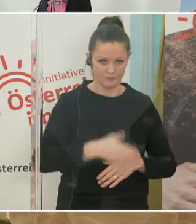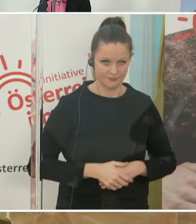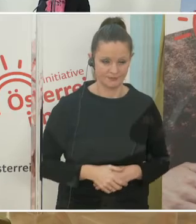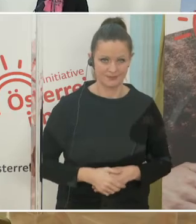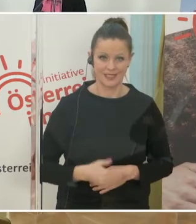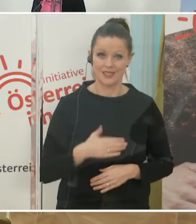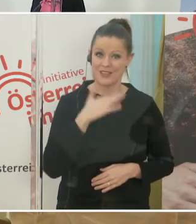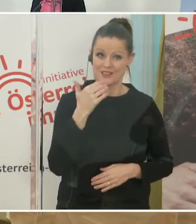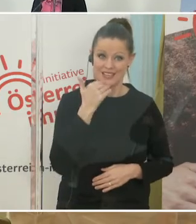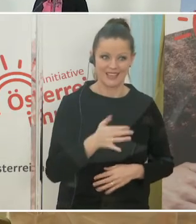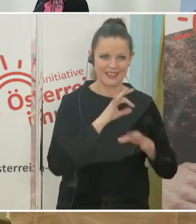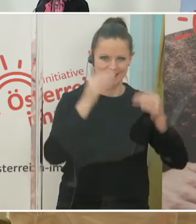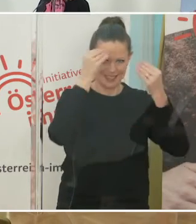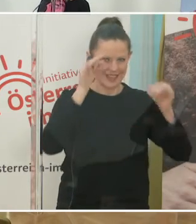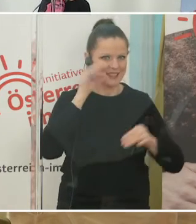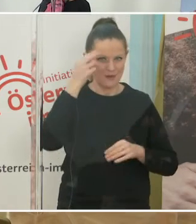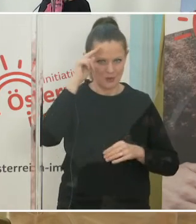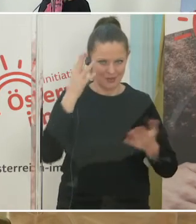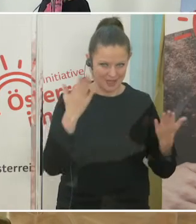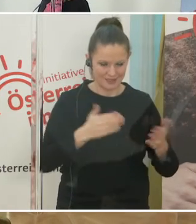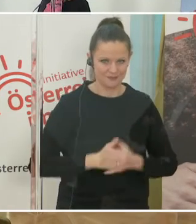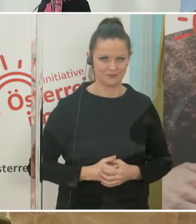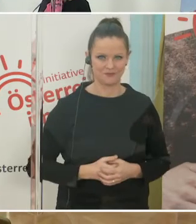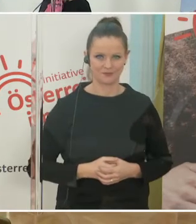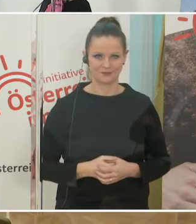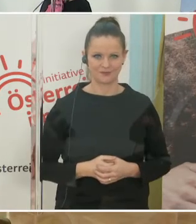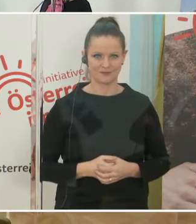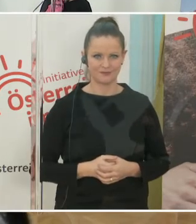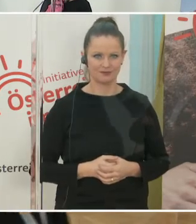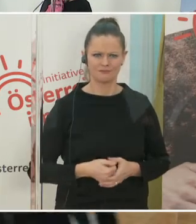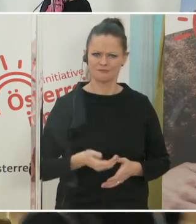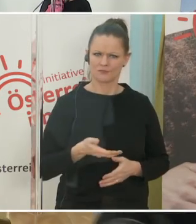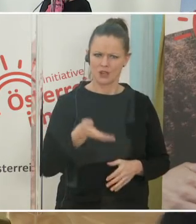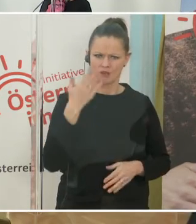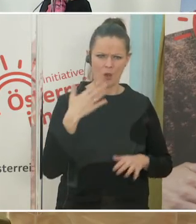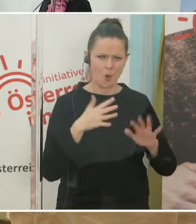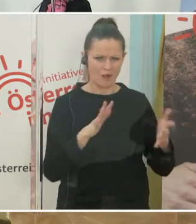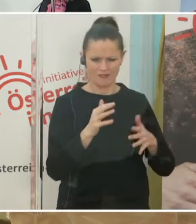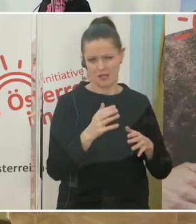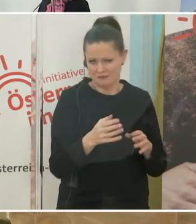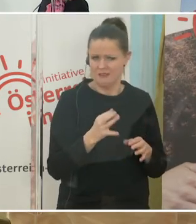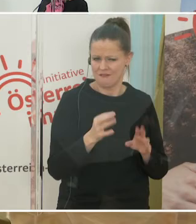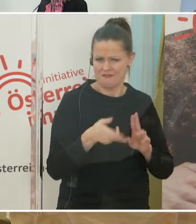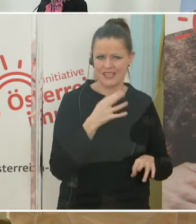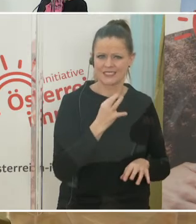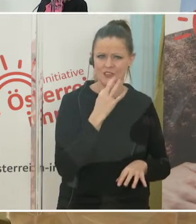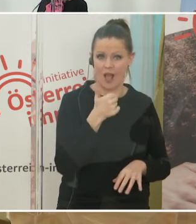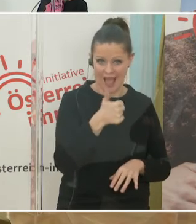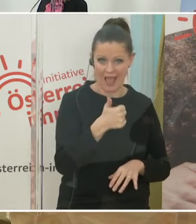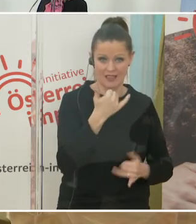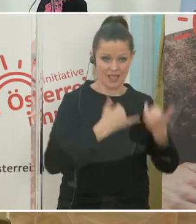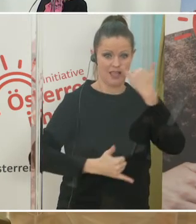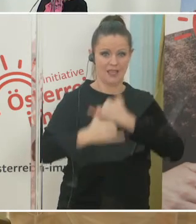Danke vielmals, sehr geehrte Damen und Herren. Vor ziemlich genau einem Jahr haben wir alle aus China